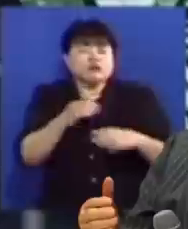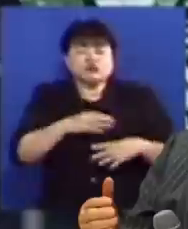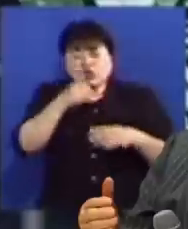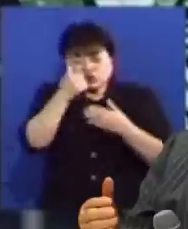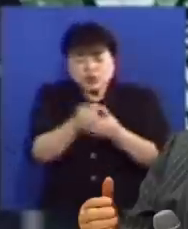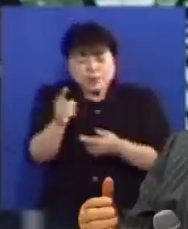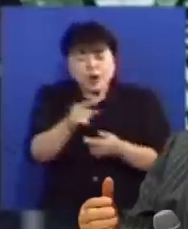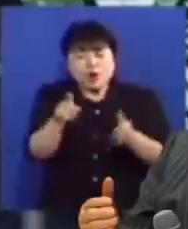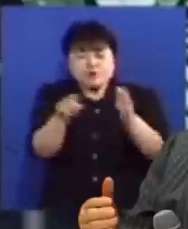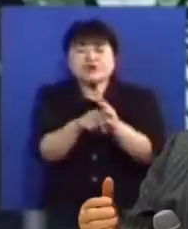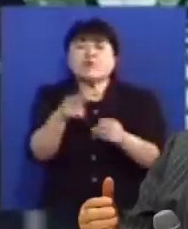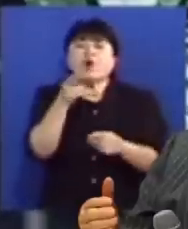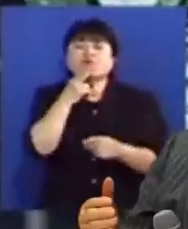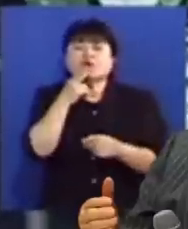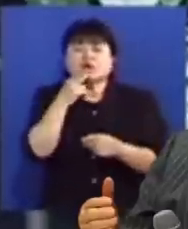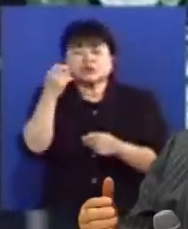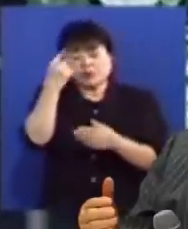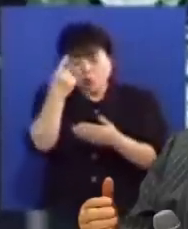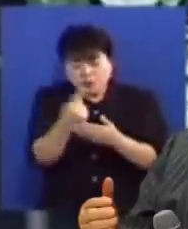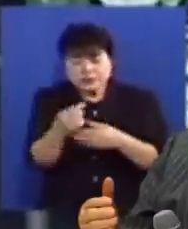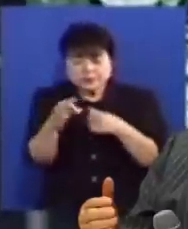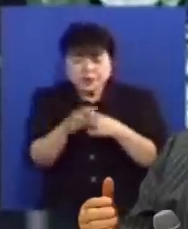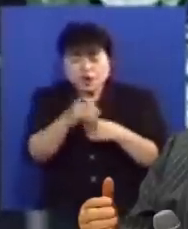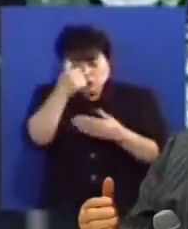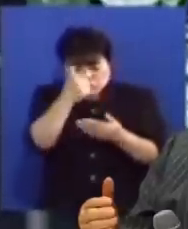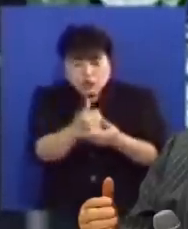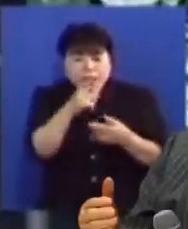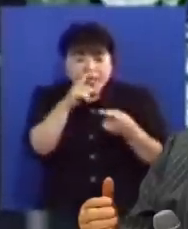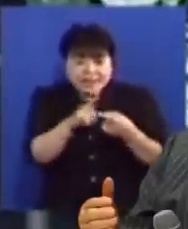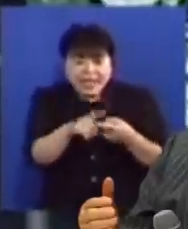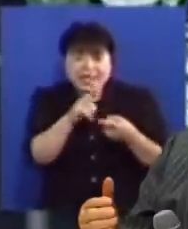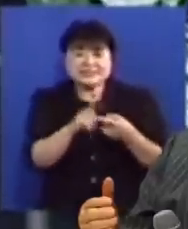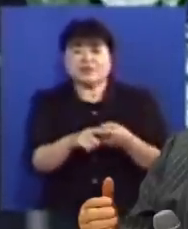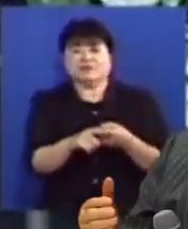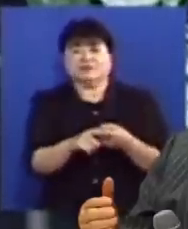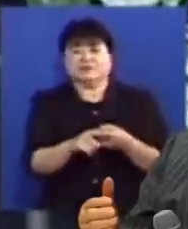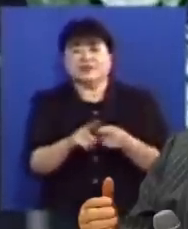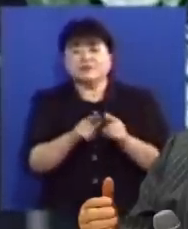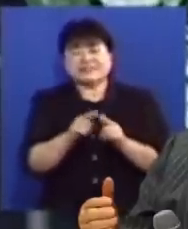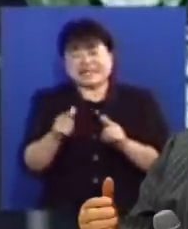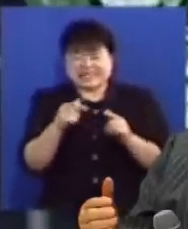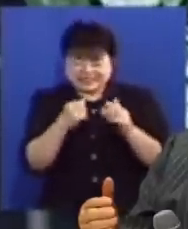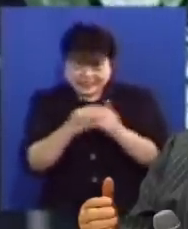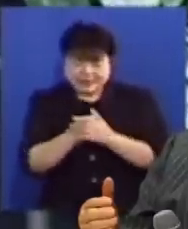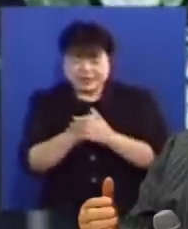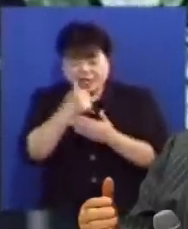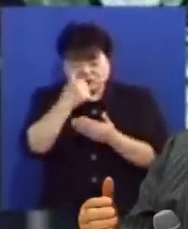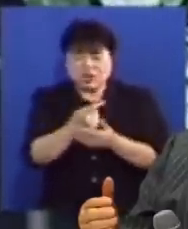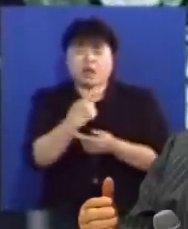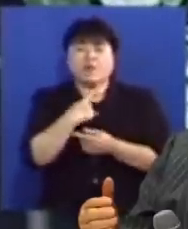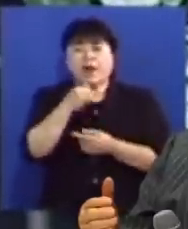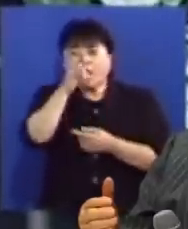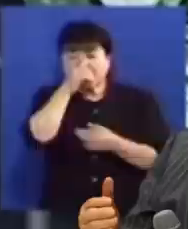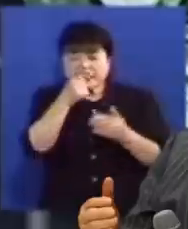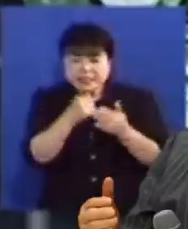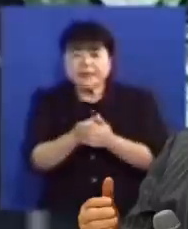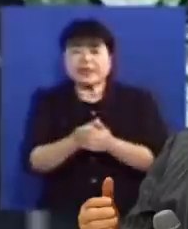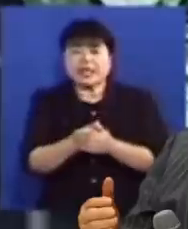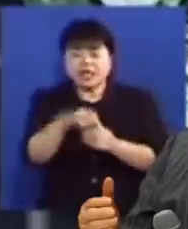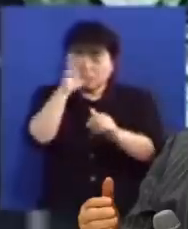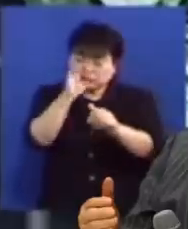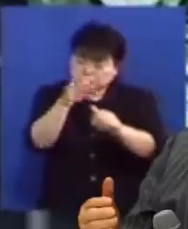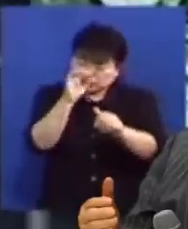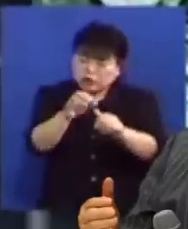죄가 안 믿는 죄인 것입니다 성령이 오시면 죄에 대하여라 하면 말을 믿지 않기 때문에 죄를 짓고 있으므로 그를 꾸준다는